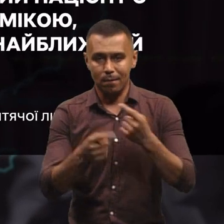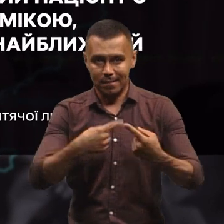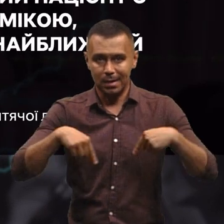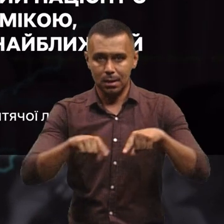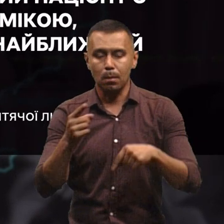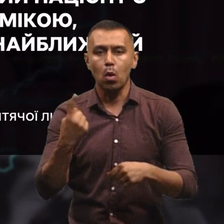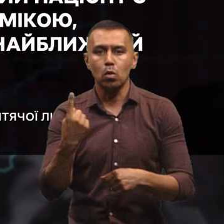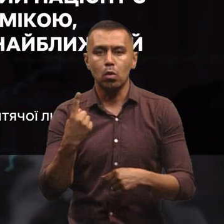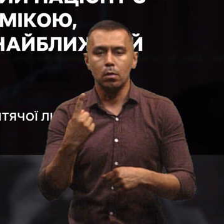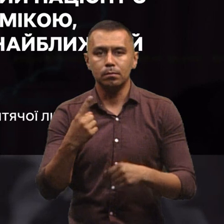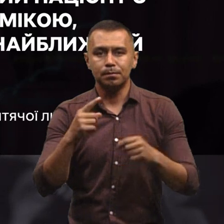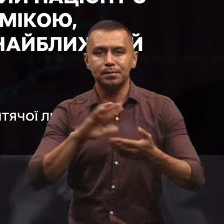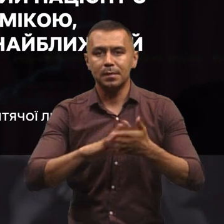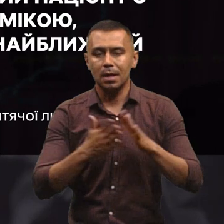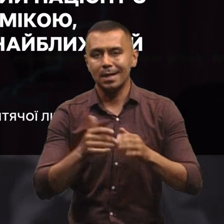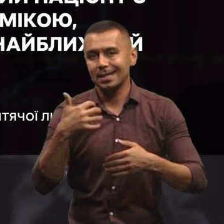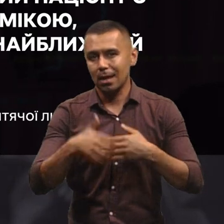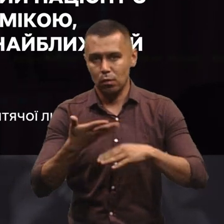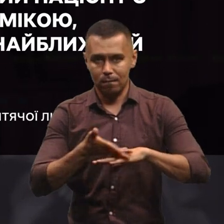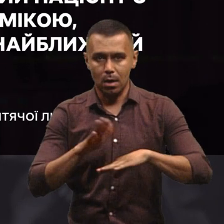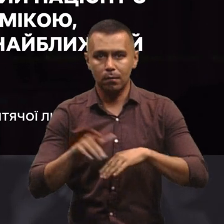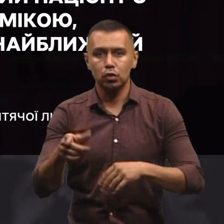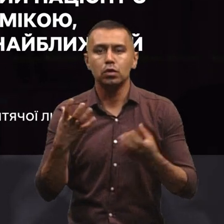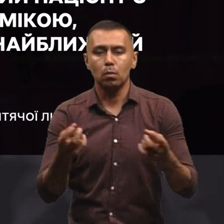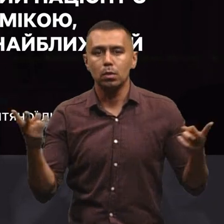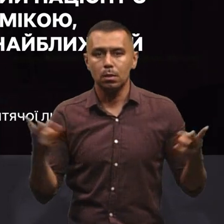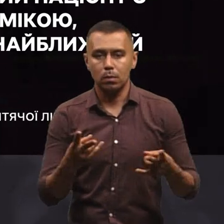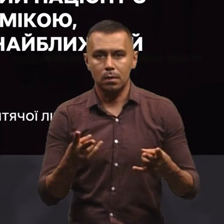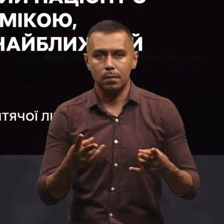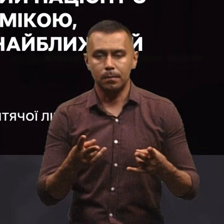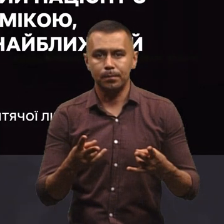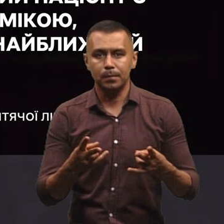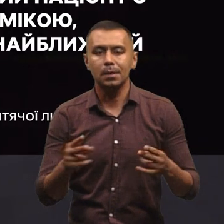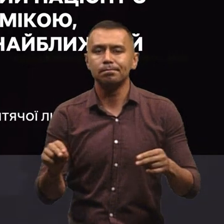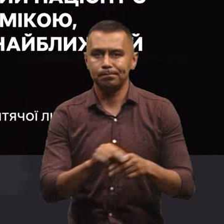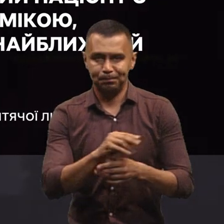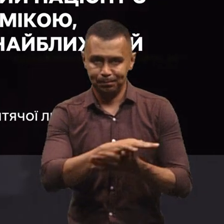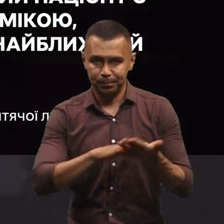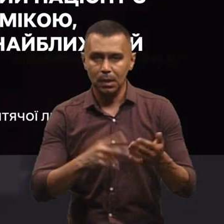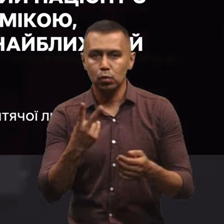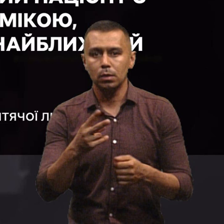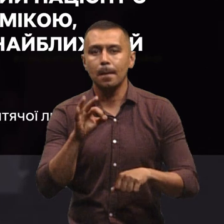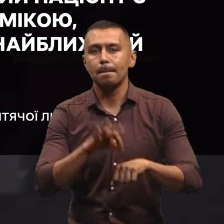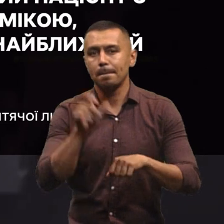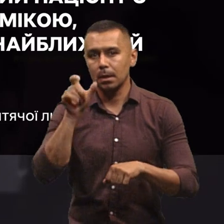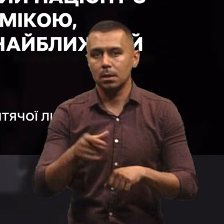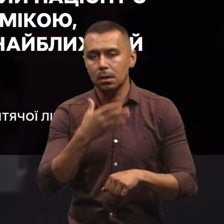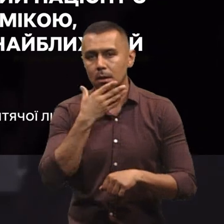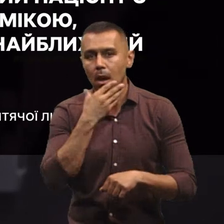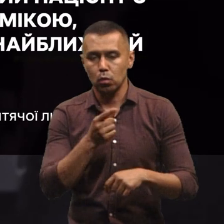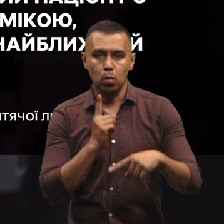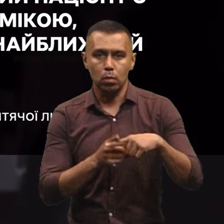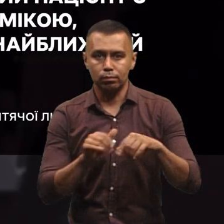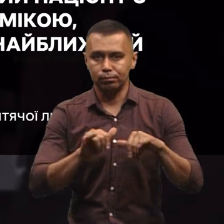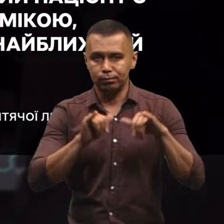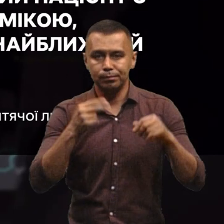Стан одного розцінюється як стан середньої важкості, він ще потребує ліскового режиму та лікування. Другий пацієнт з гарною позитивною